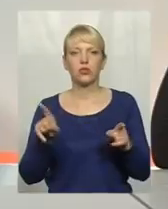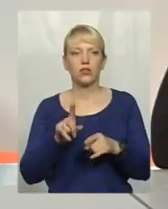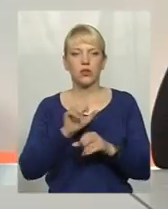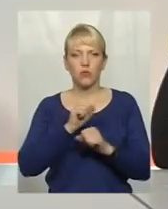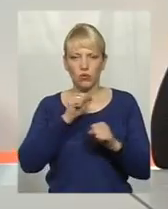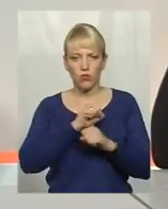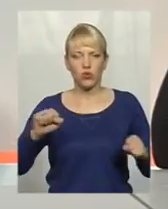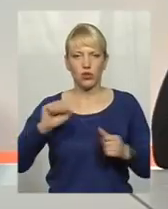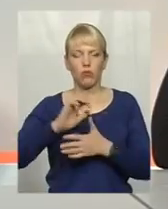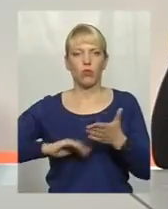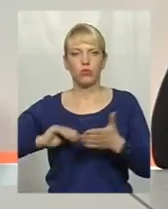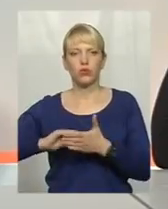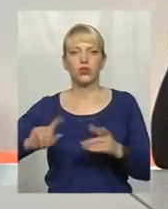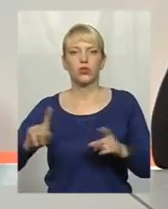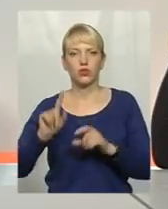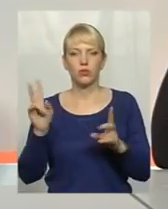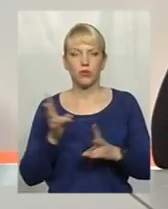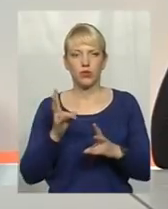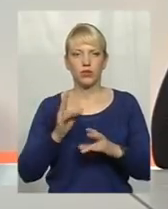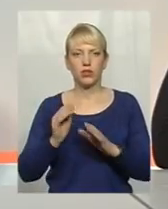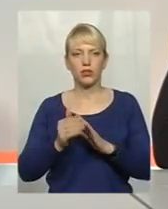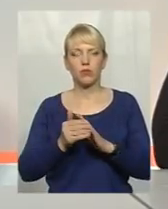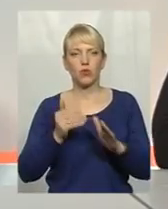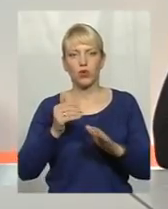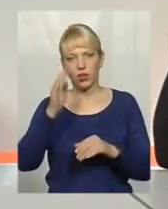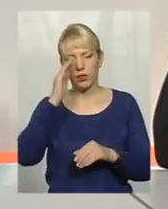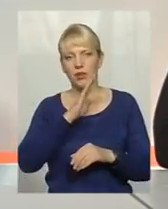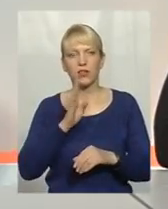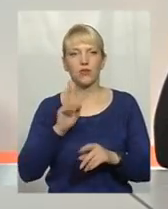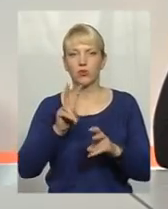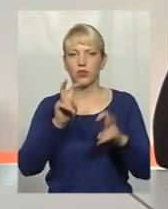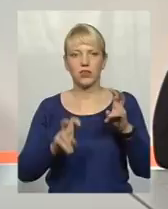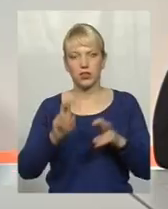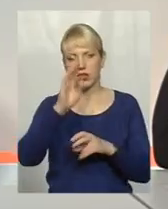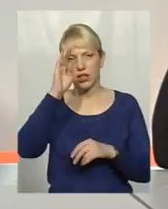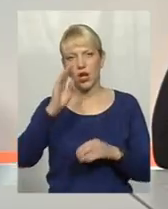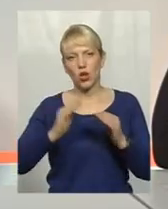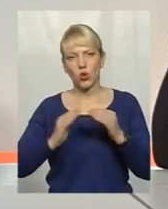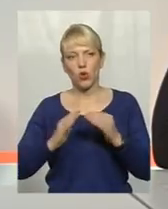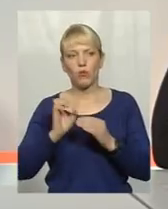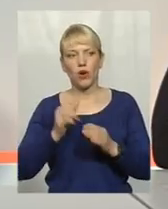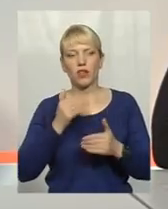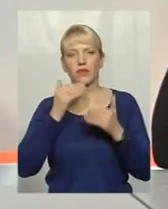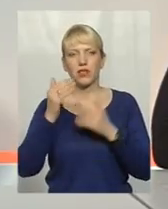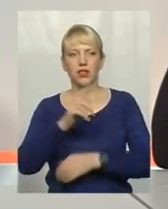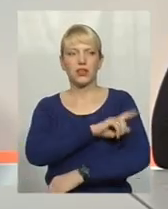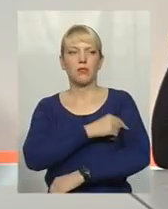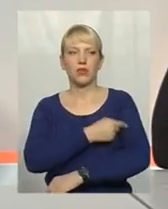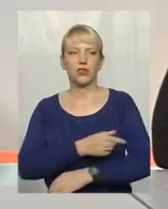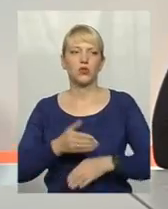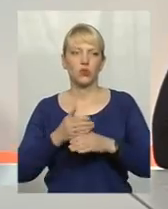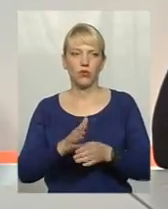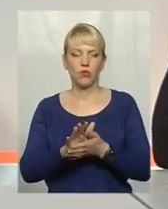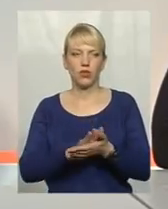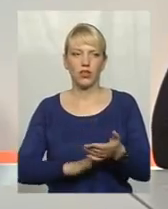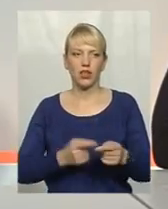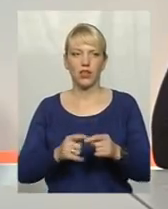пропустити, які будуть спонукати батьків, скажімо, для того, щоб вони не сиділи вдома, а зверталися за медичною допомогою надалі. Це